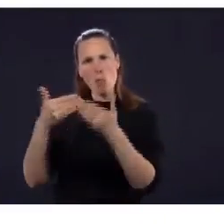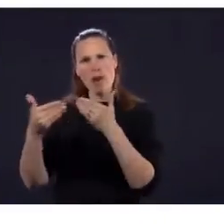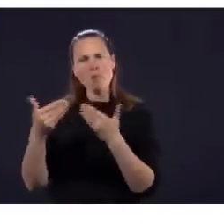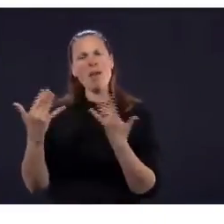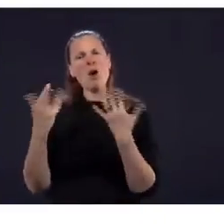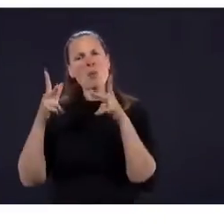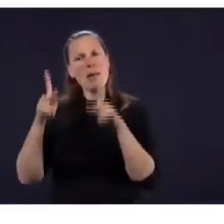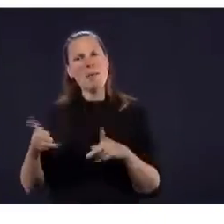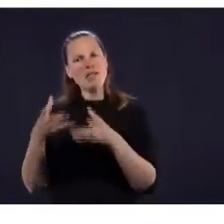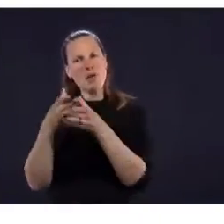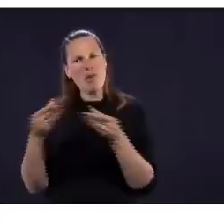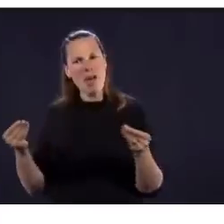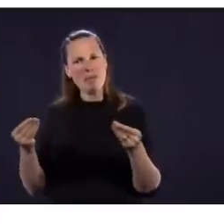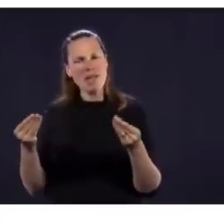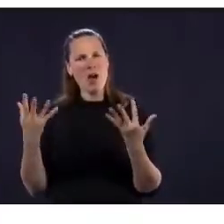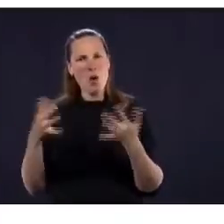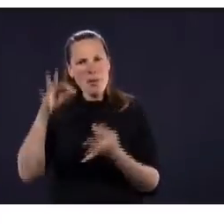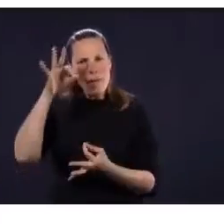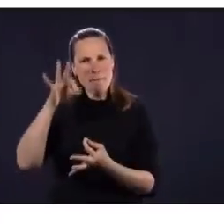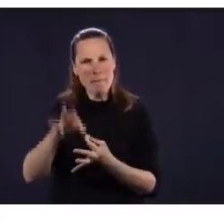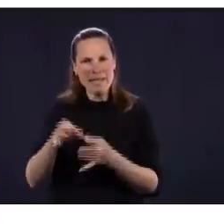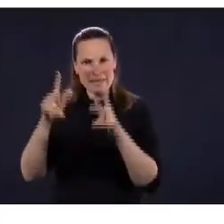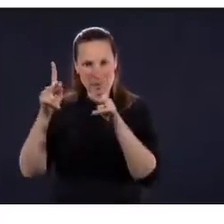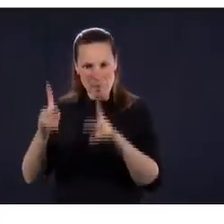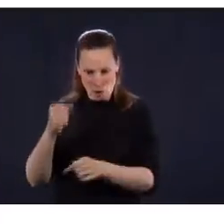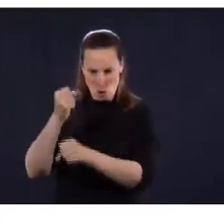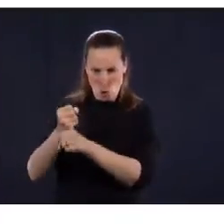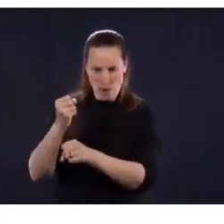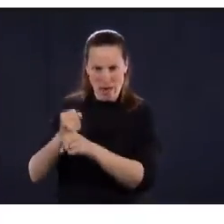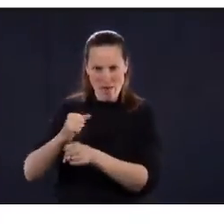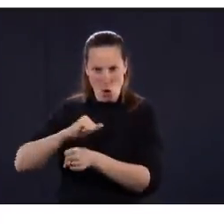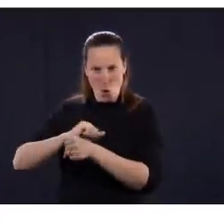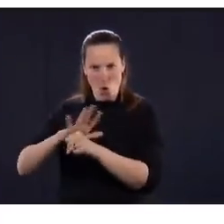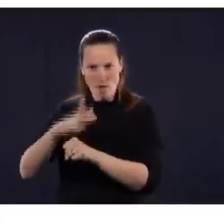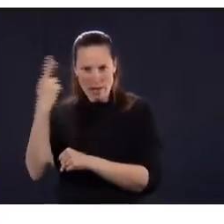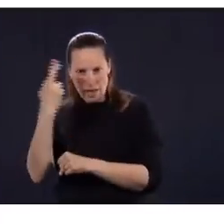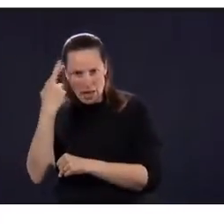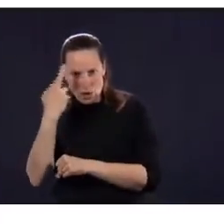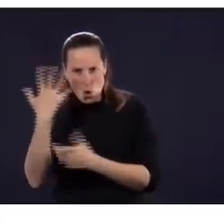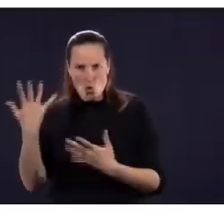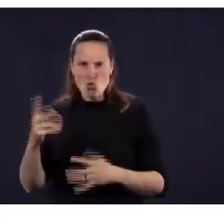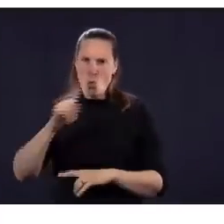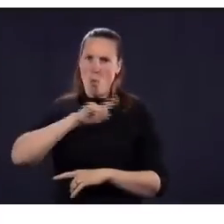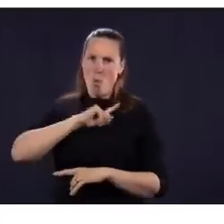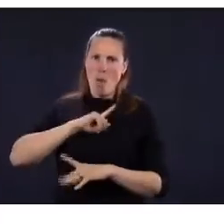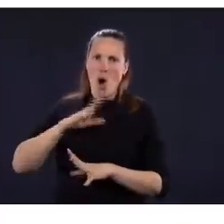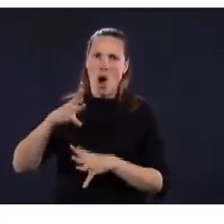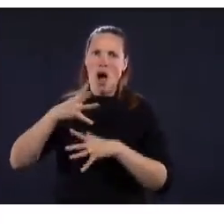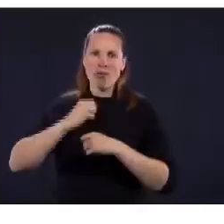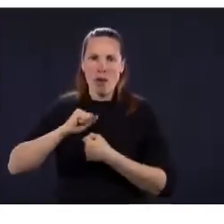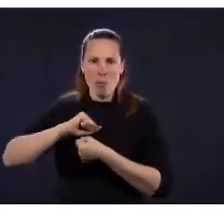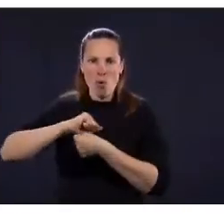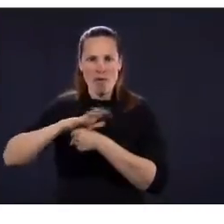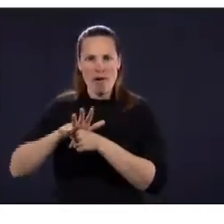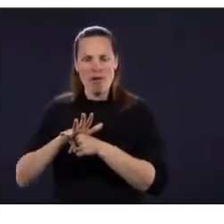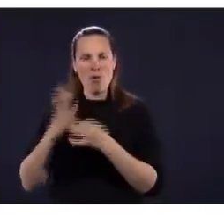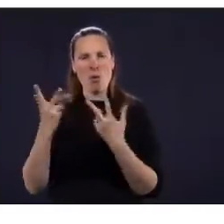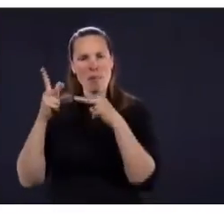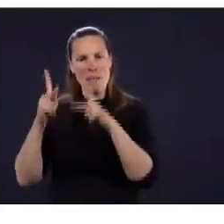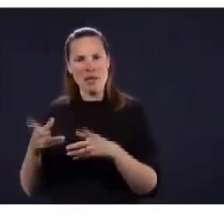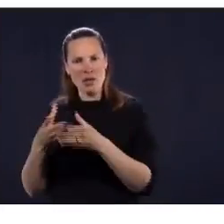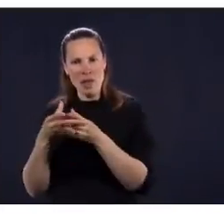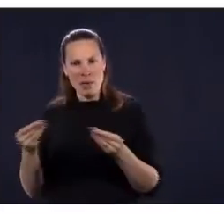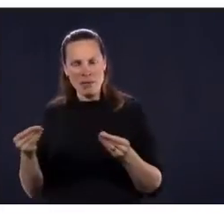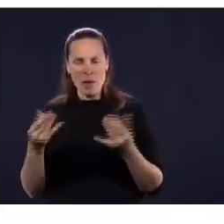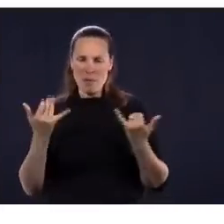aussi que des opérations, des activités qu'on avait pu reporter dans les hôpitaux deviennent plus urgentes